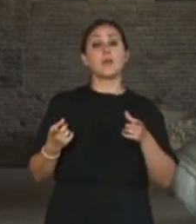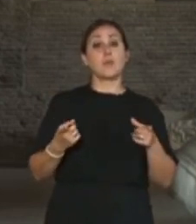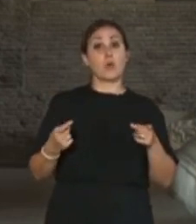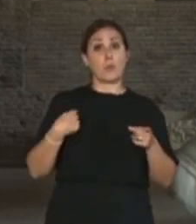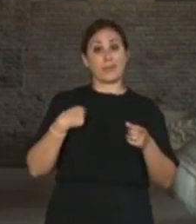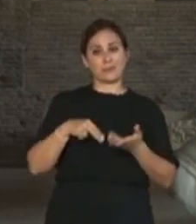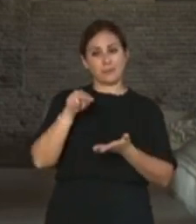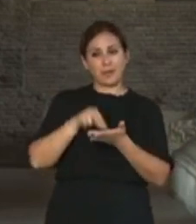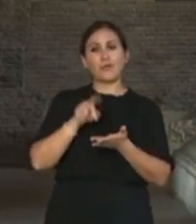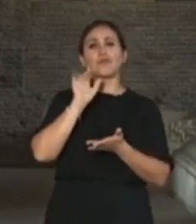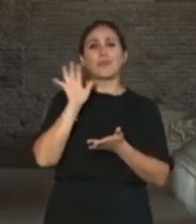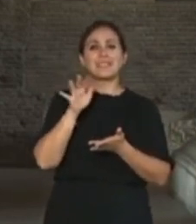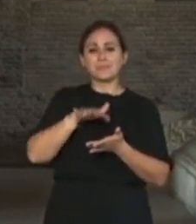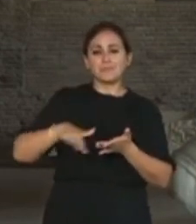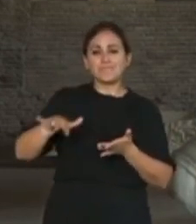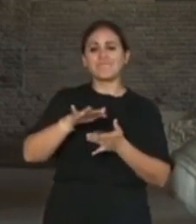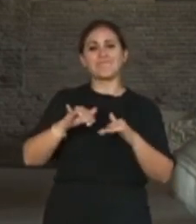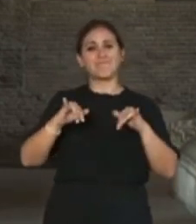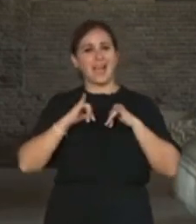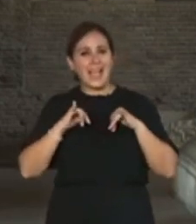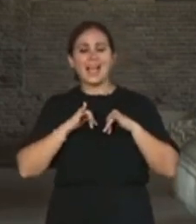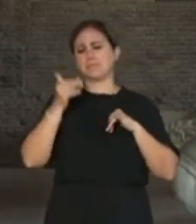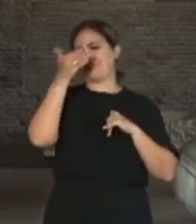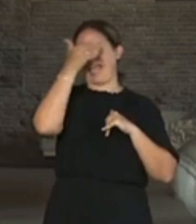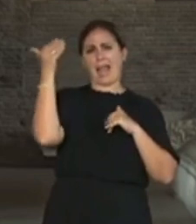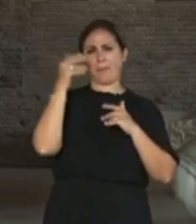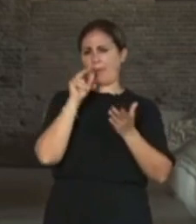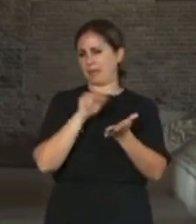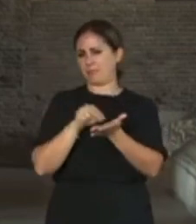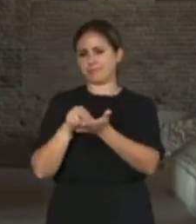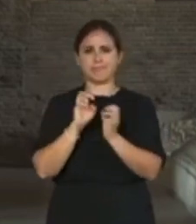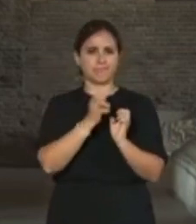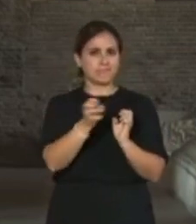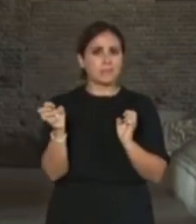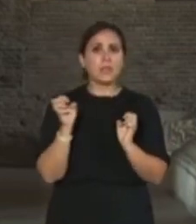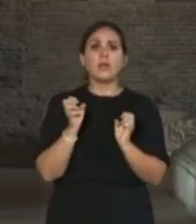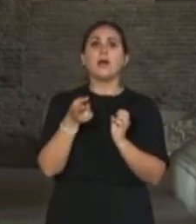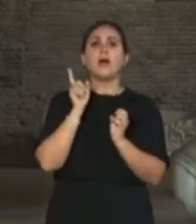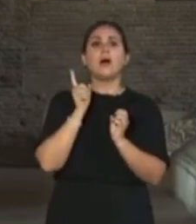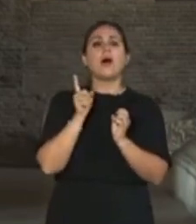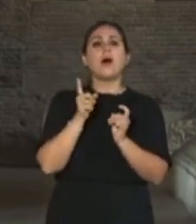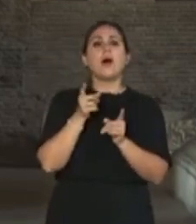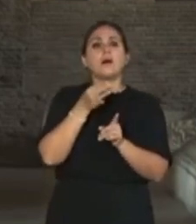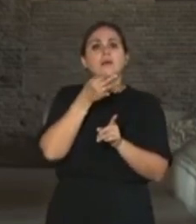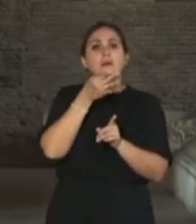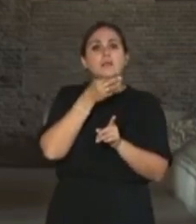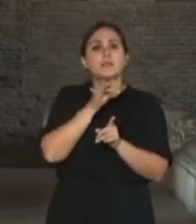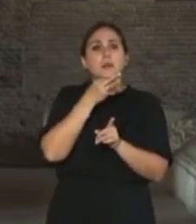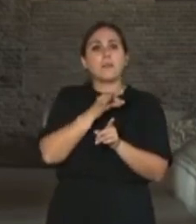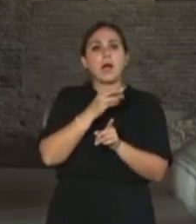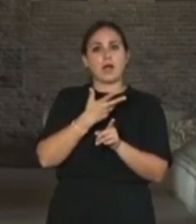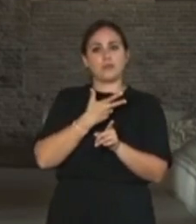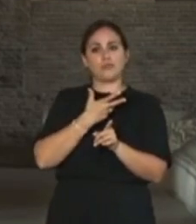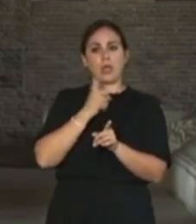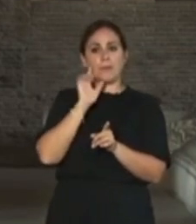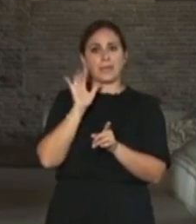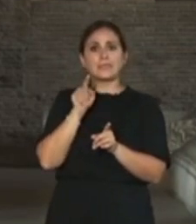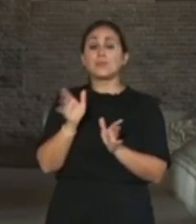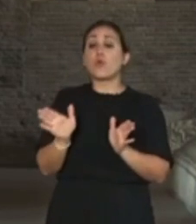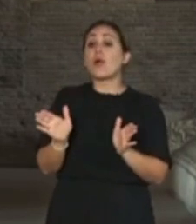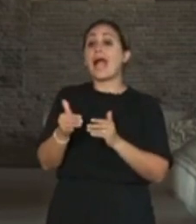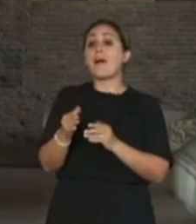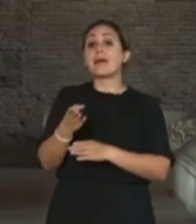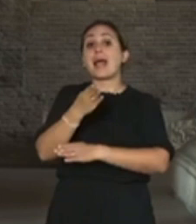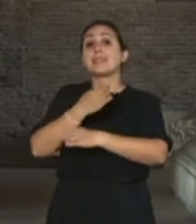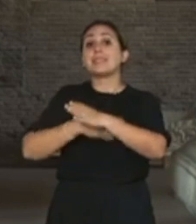vacanze, quindi le strutture ricettive, spesso mi viene detto che la Camera per disabili